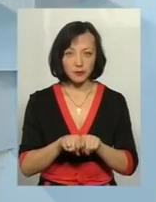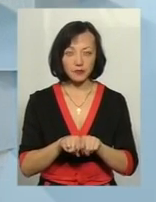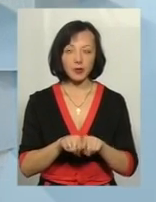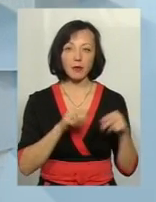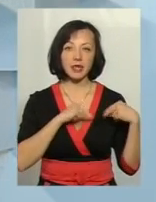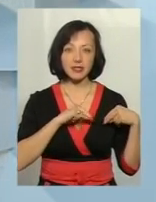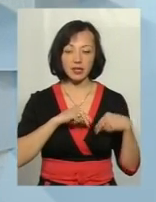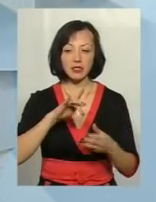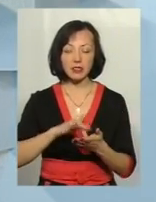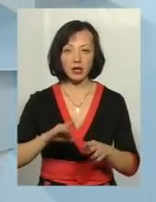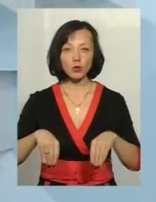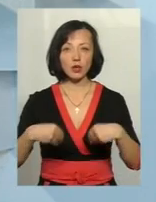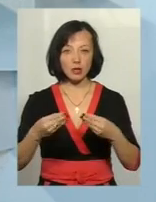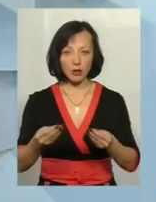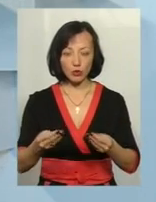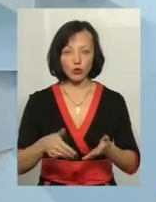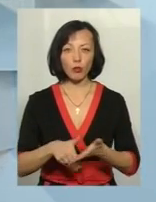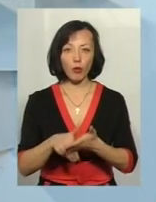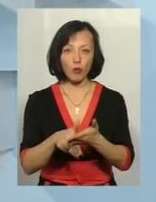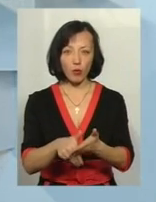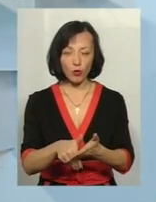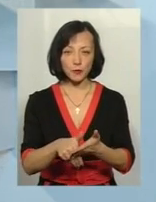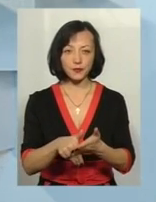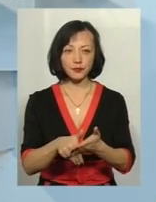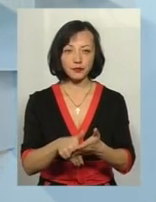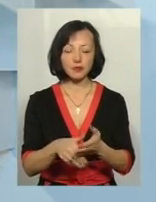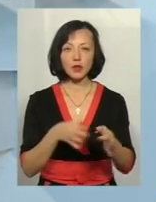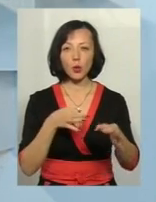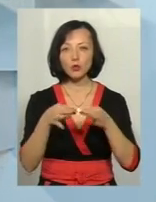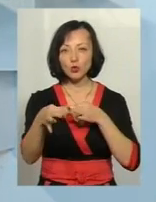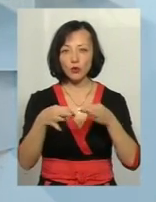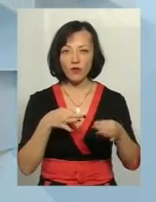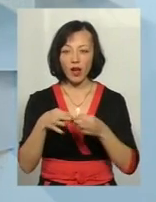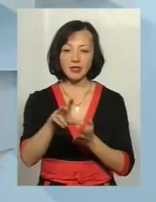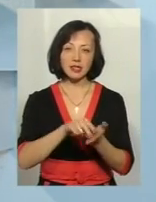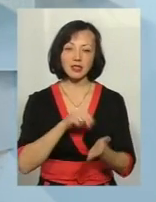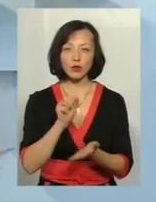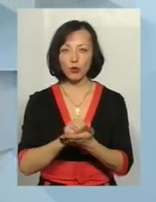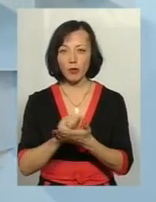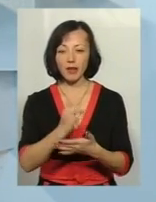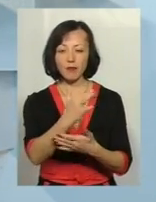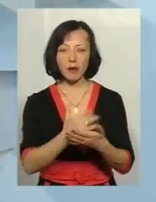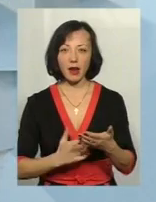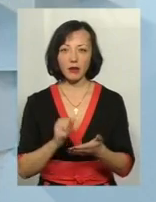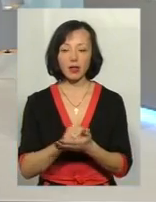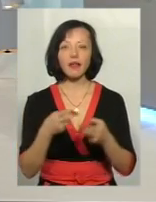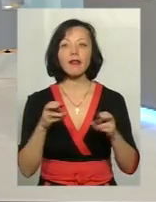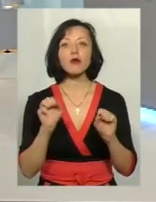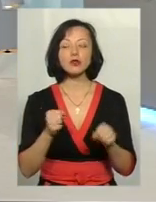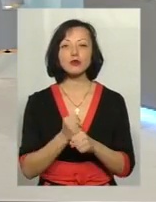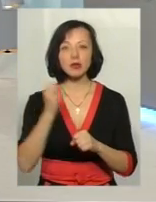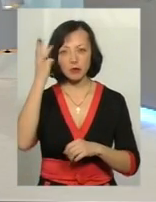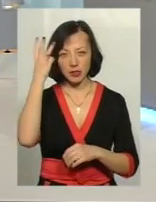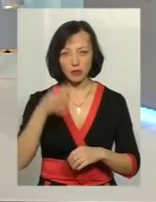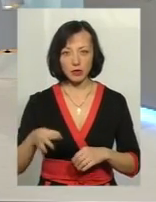працівники центру надають допомогу у консультуванні, у зразки документів, перелік документів. Де це можна зробити в